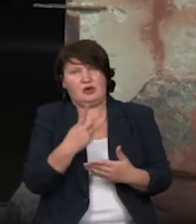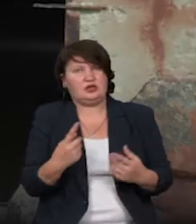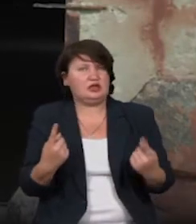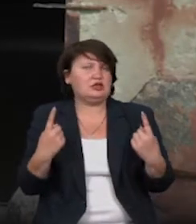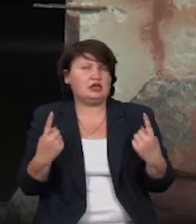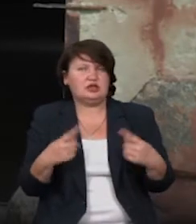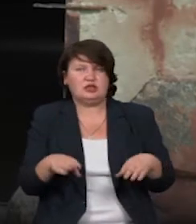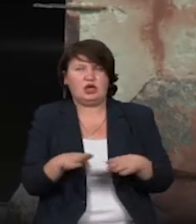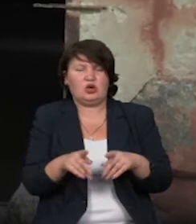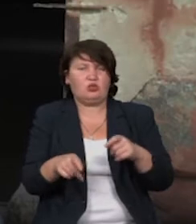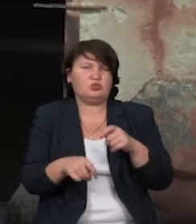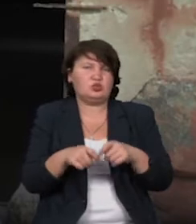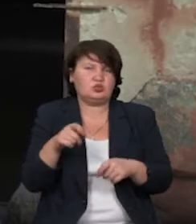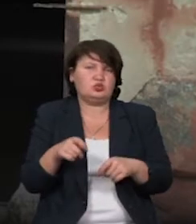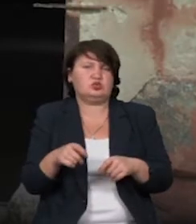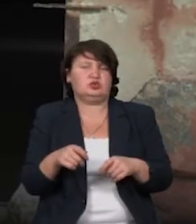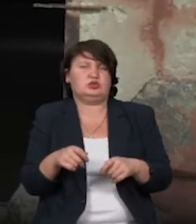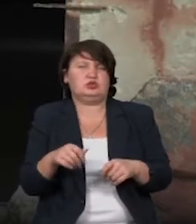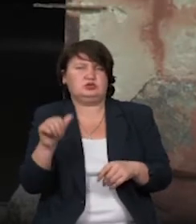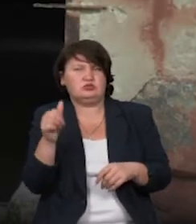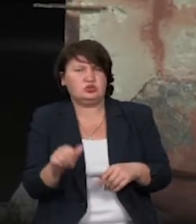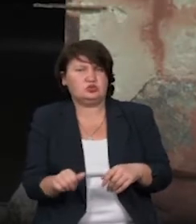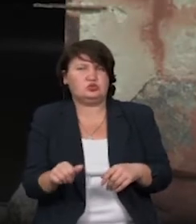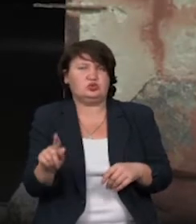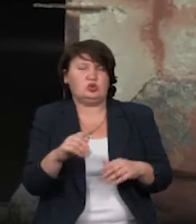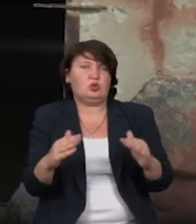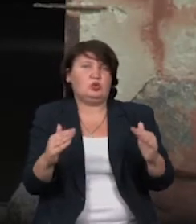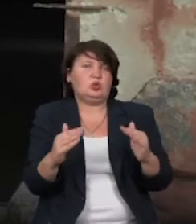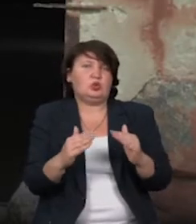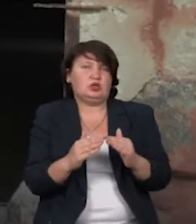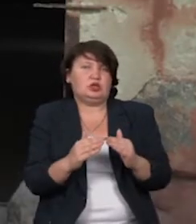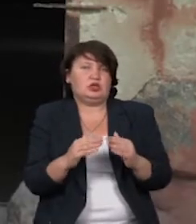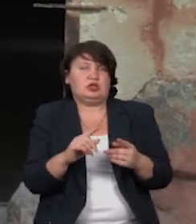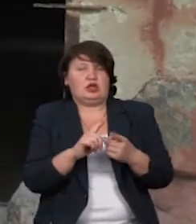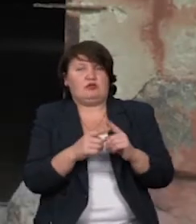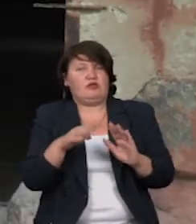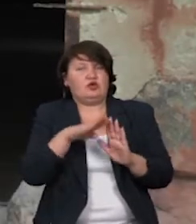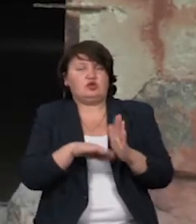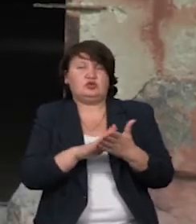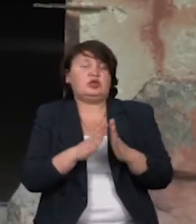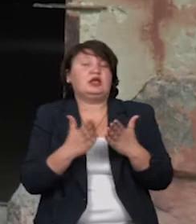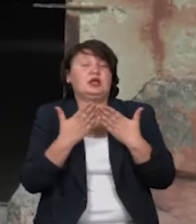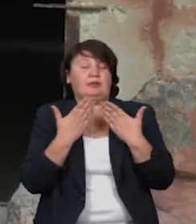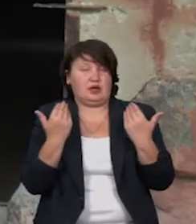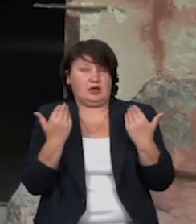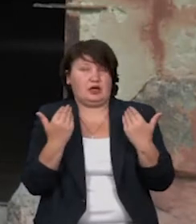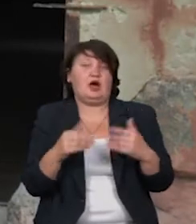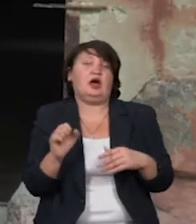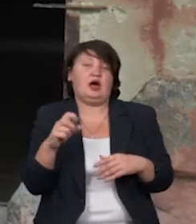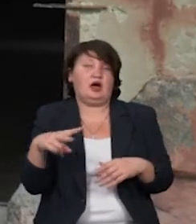таких порушень, зрушень в тому, щоб будівля ставала в гіршому стані, немає. Але все одно